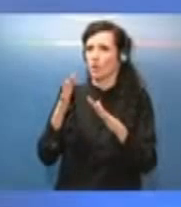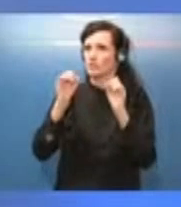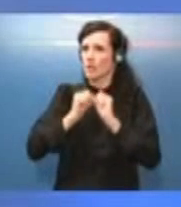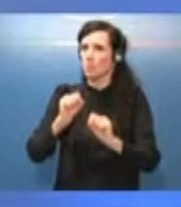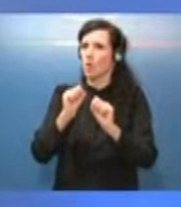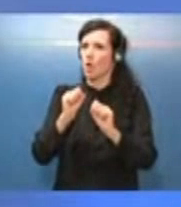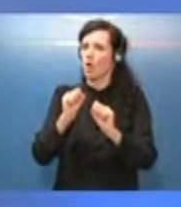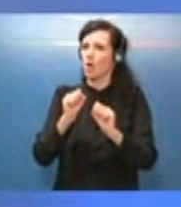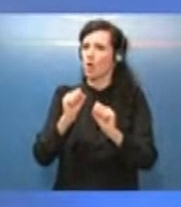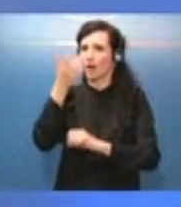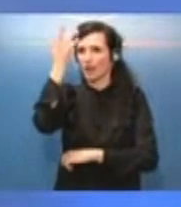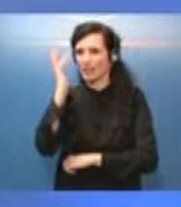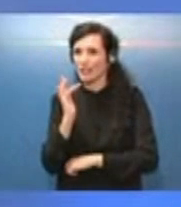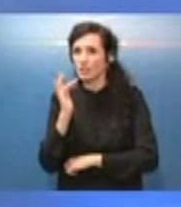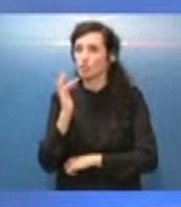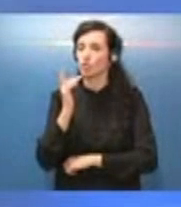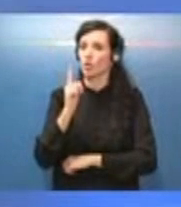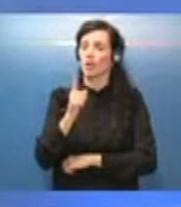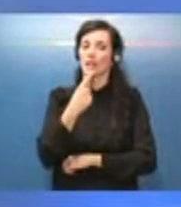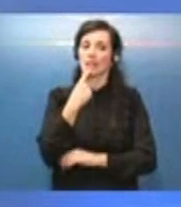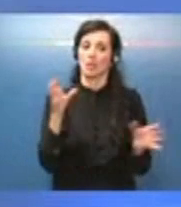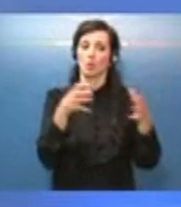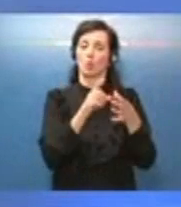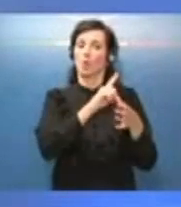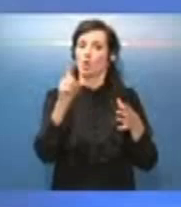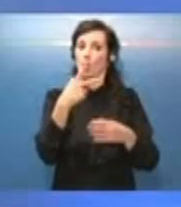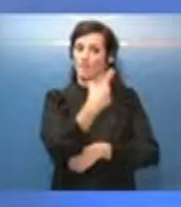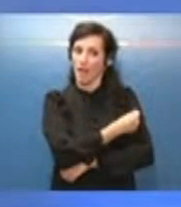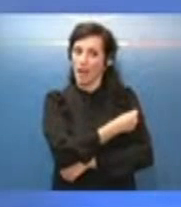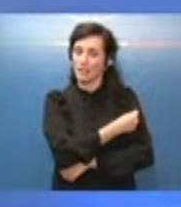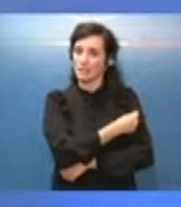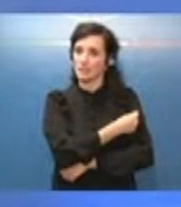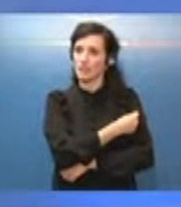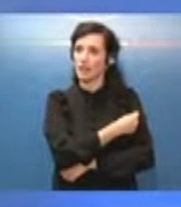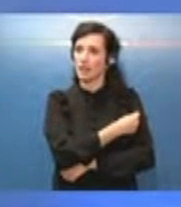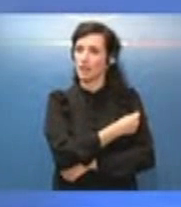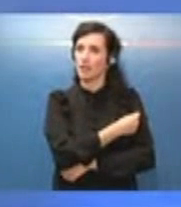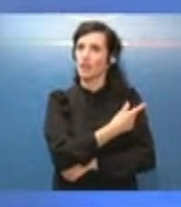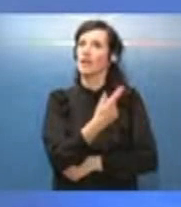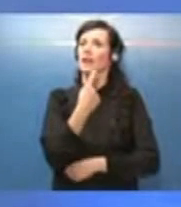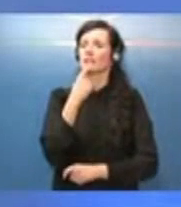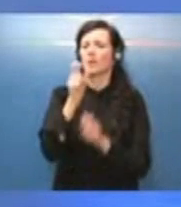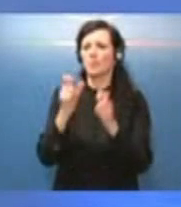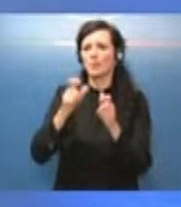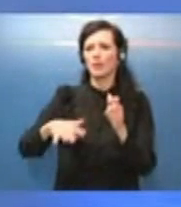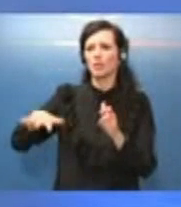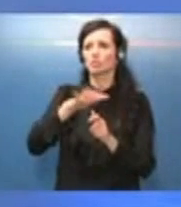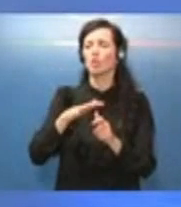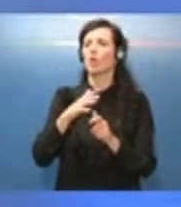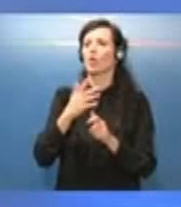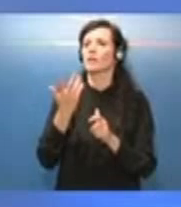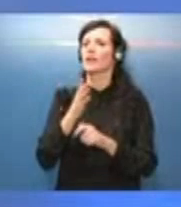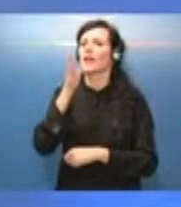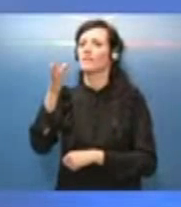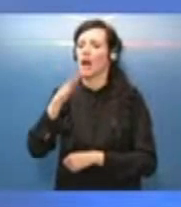tra nobats cioè tra le persone che magari andranno in regioni bianche per andare in discoteto al